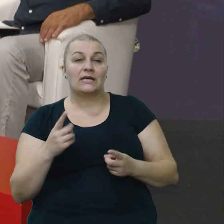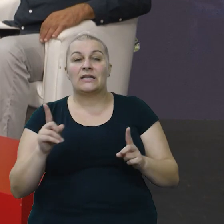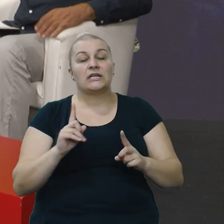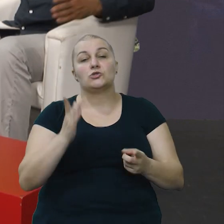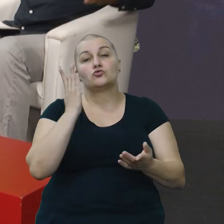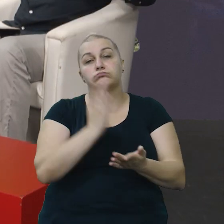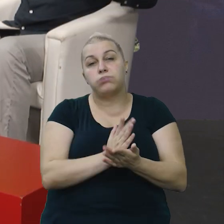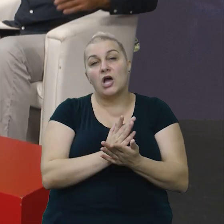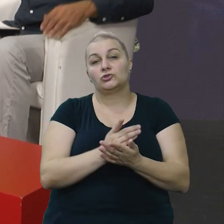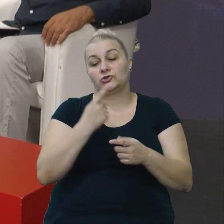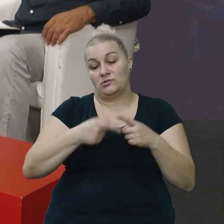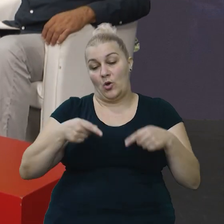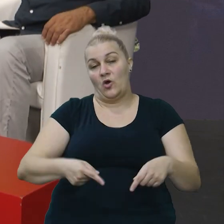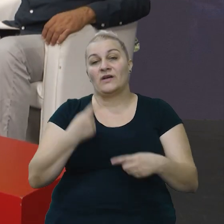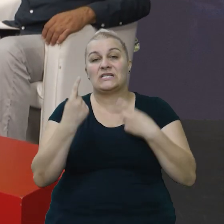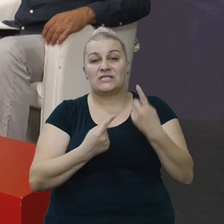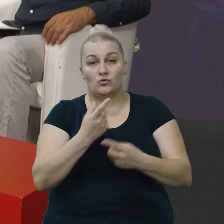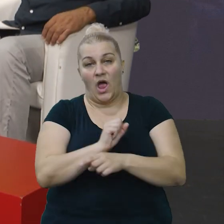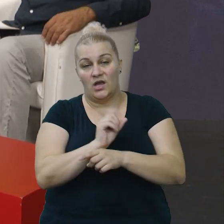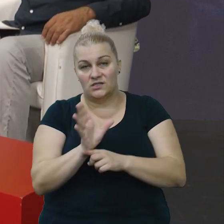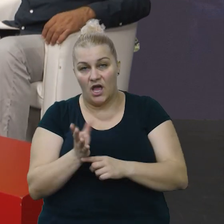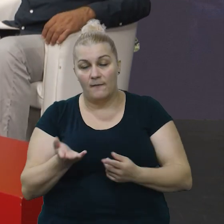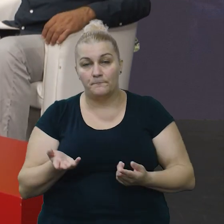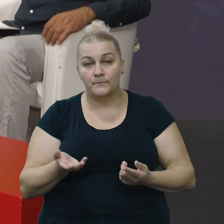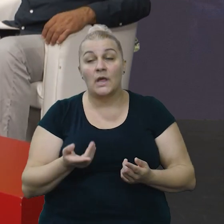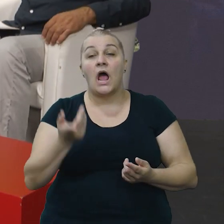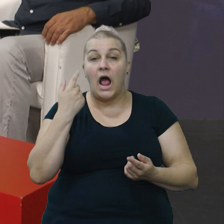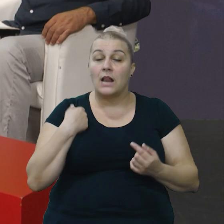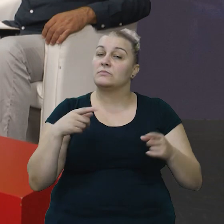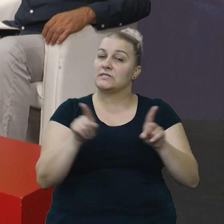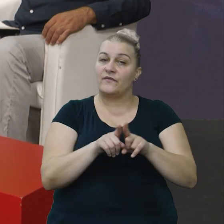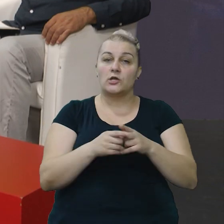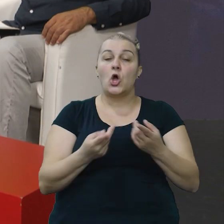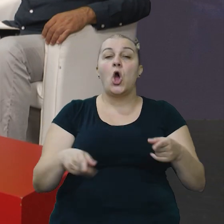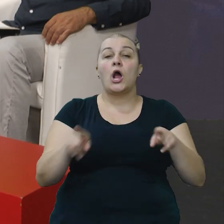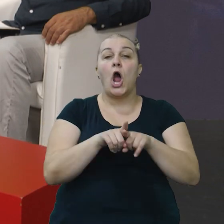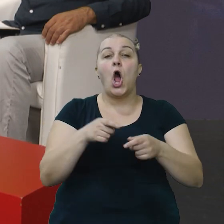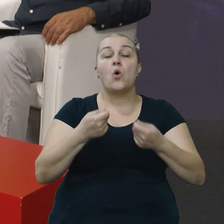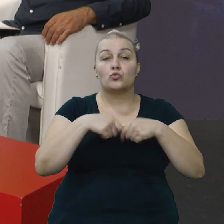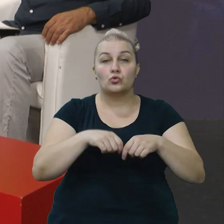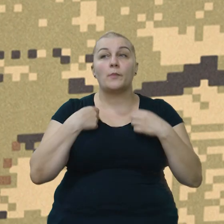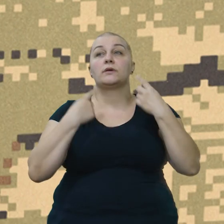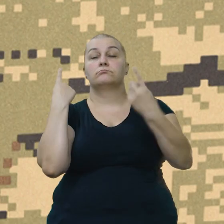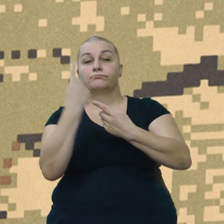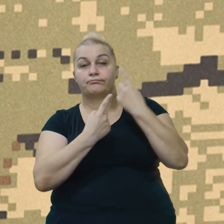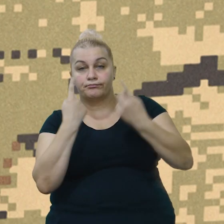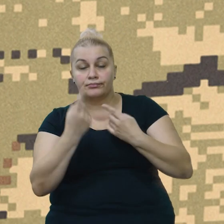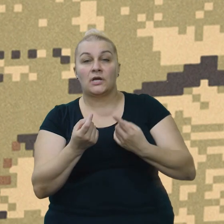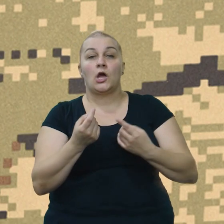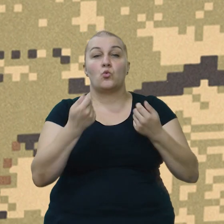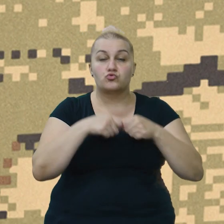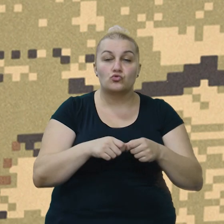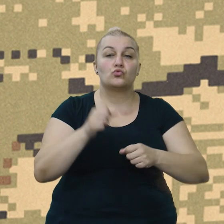nisu baš skodno u ovoj situaciji. Ali mi promičujemo kao udruga, promičujemo našu udrugu, promičujemo naše